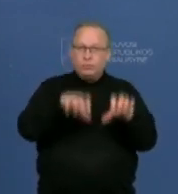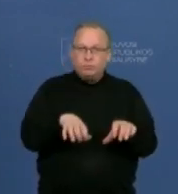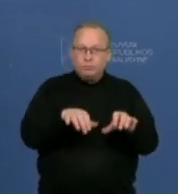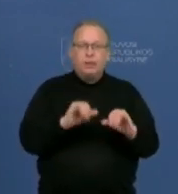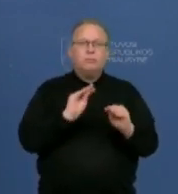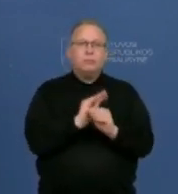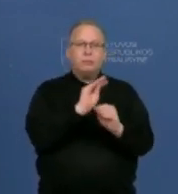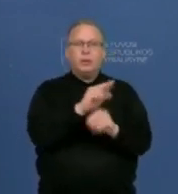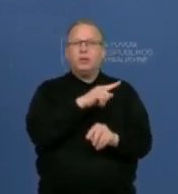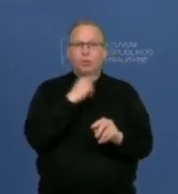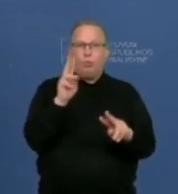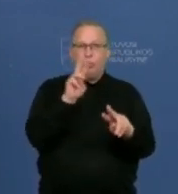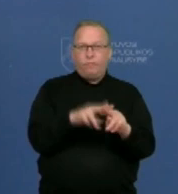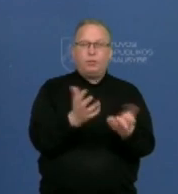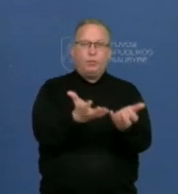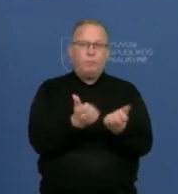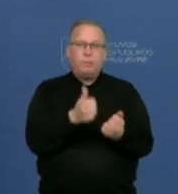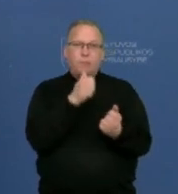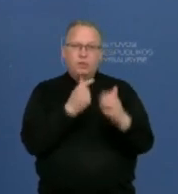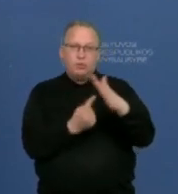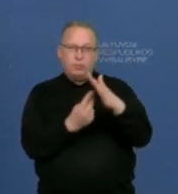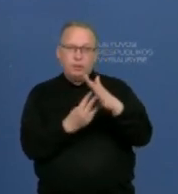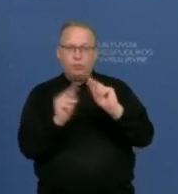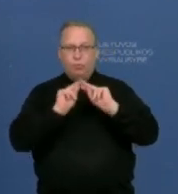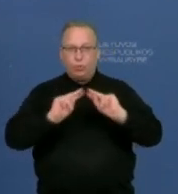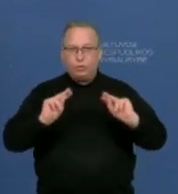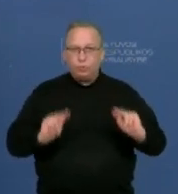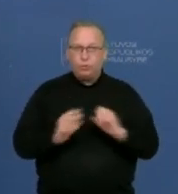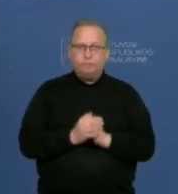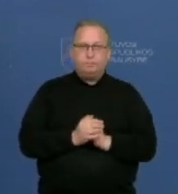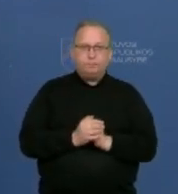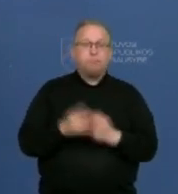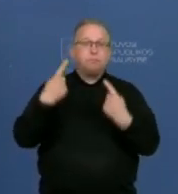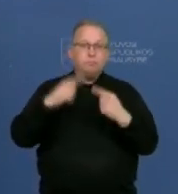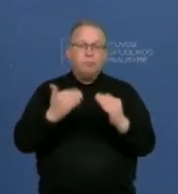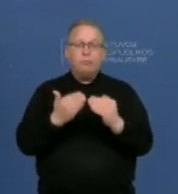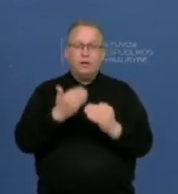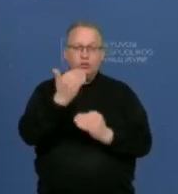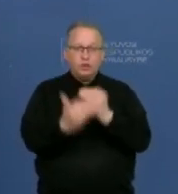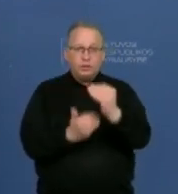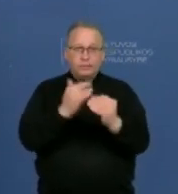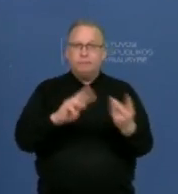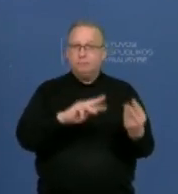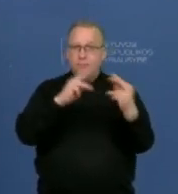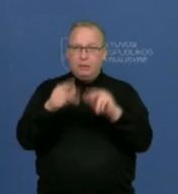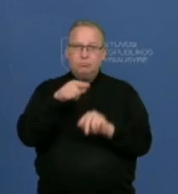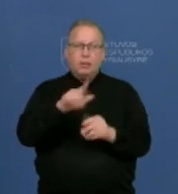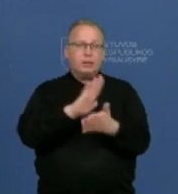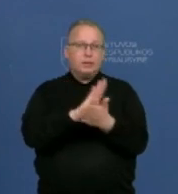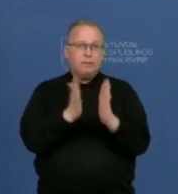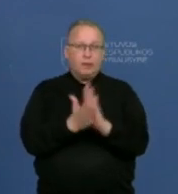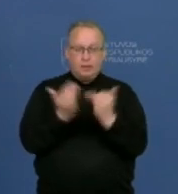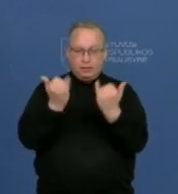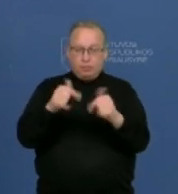skaičių ir daugiau yra primama, pavyzdžiui, pradinių klasių mokytojų. Kitas žingsnis, pakeitus šią tvarką, kad